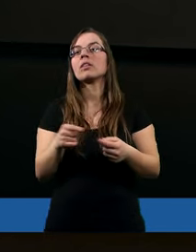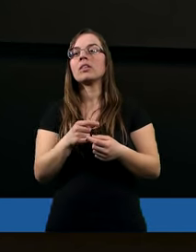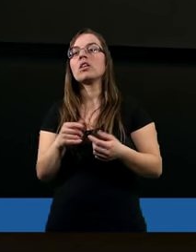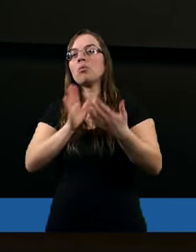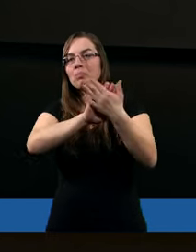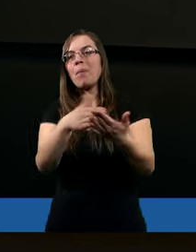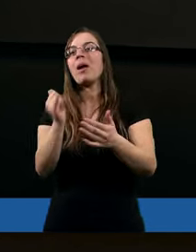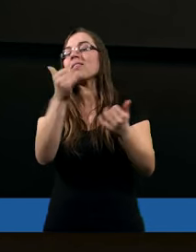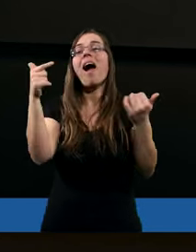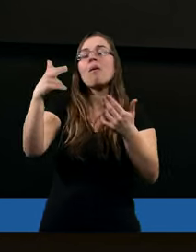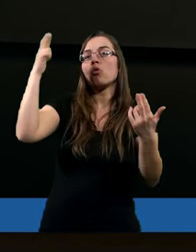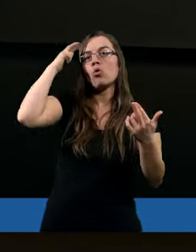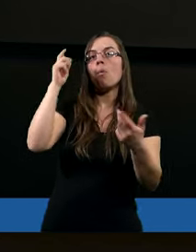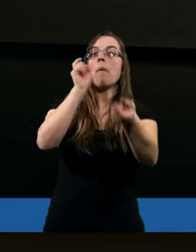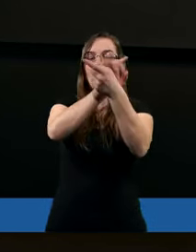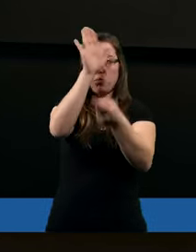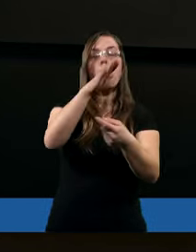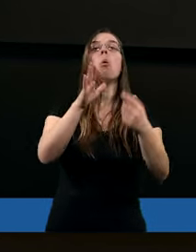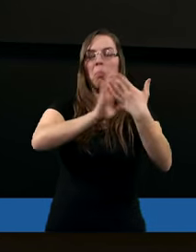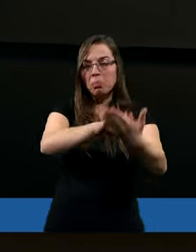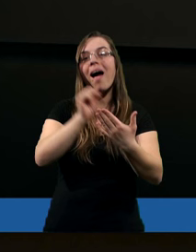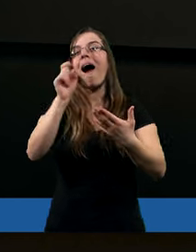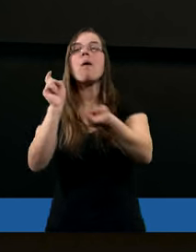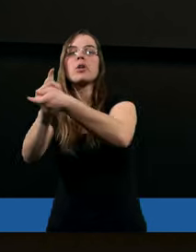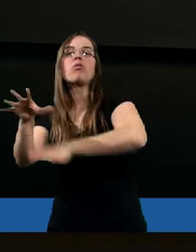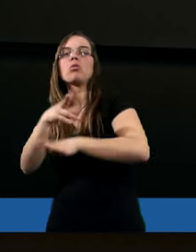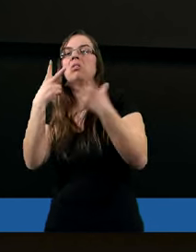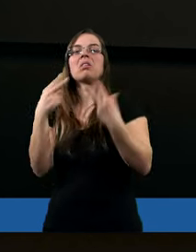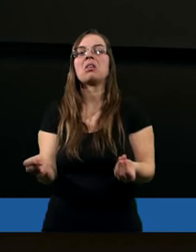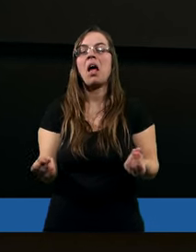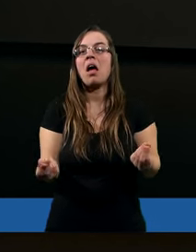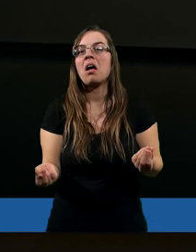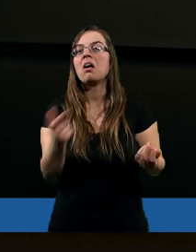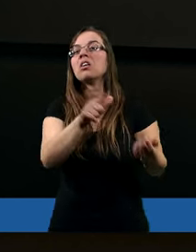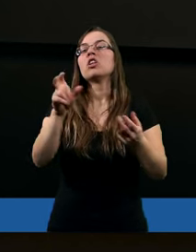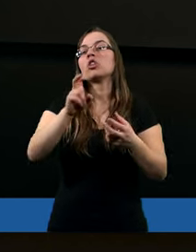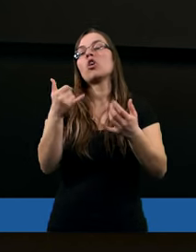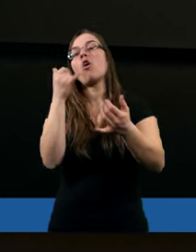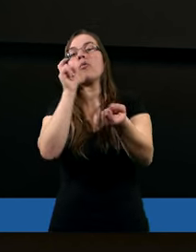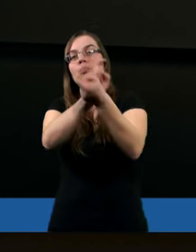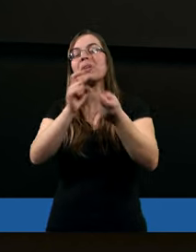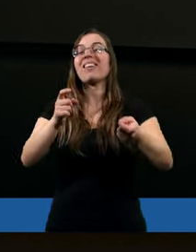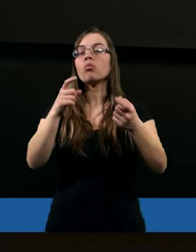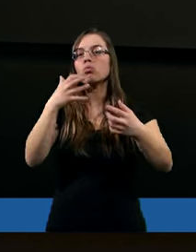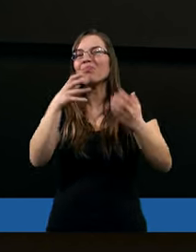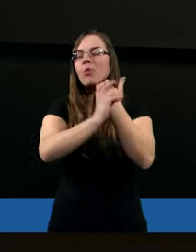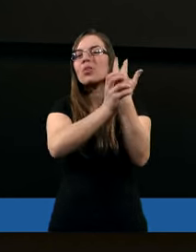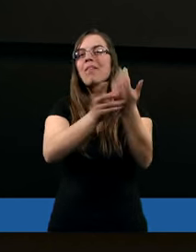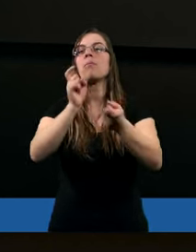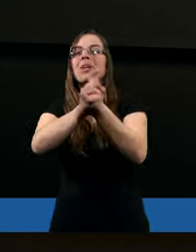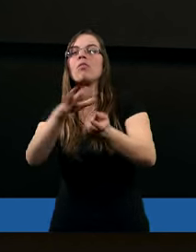jest, że może być przebaczony. Jak my rozumiemy ten tekst? Co to znaczy, że grzech, który jest przeciwko Duchowi Świętemu,